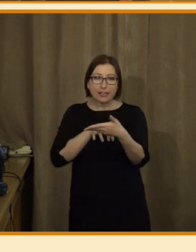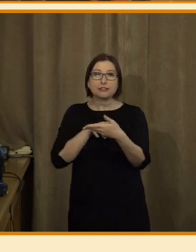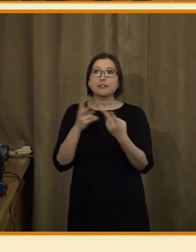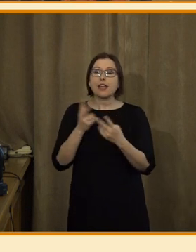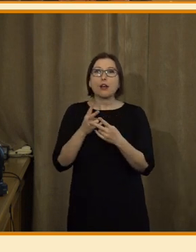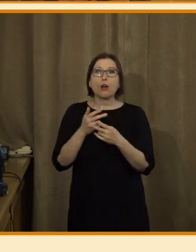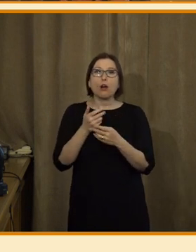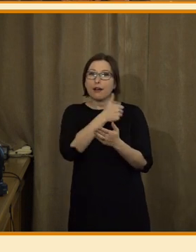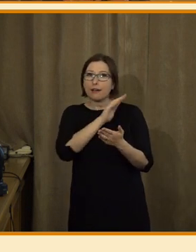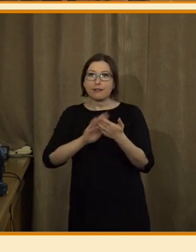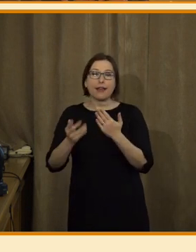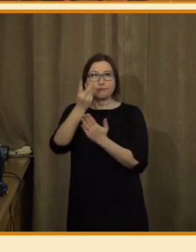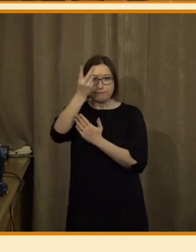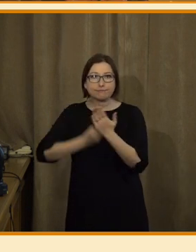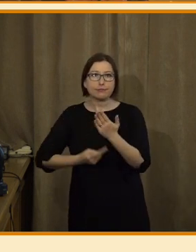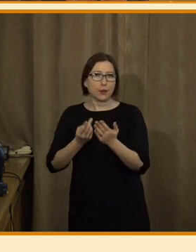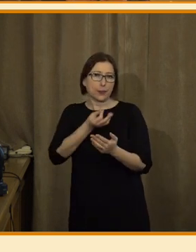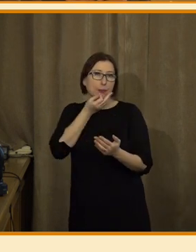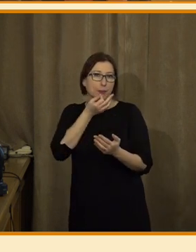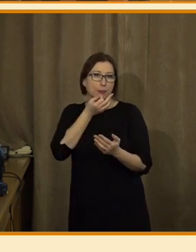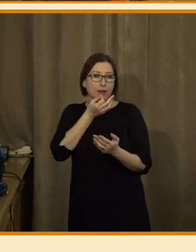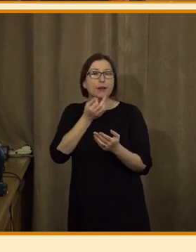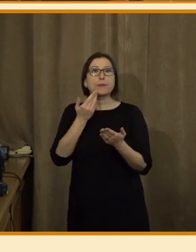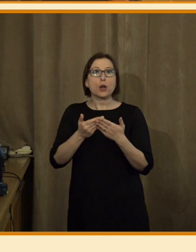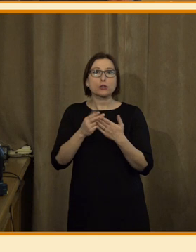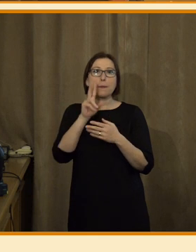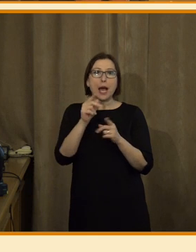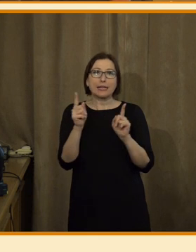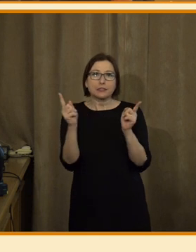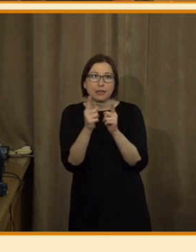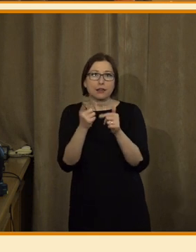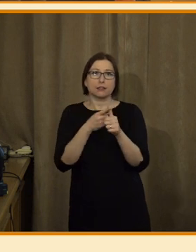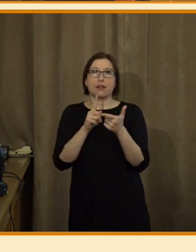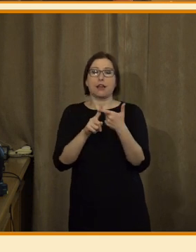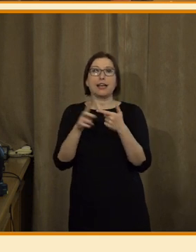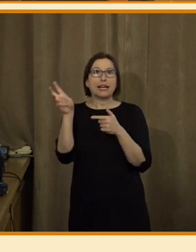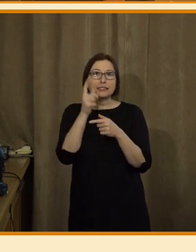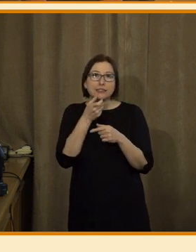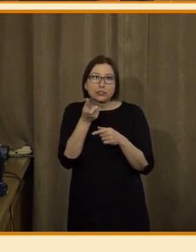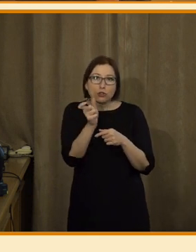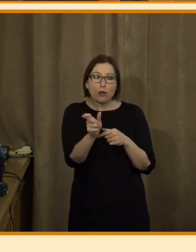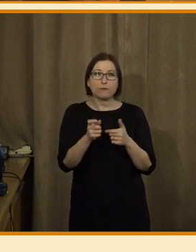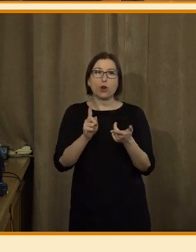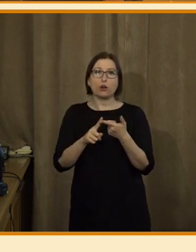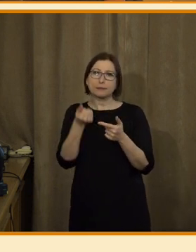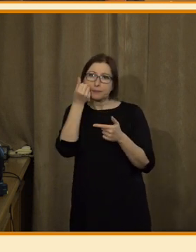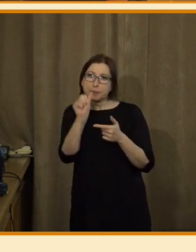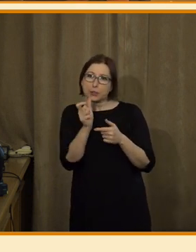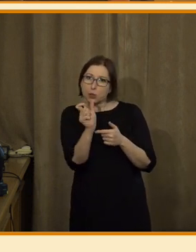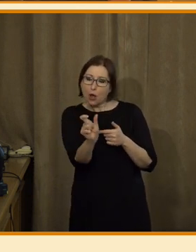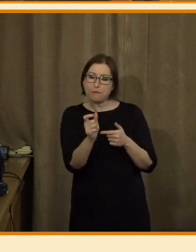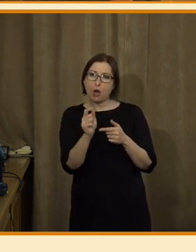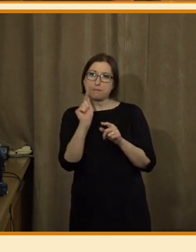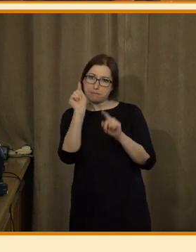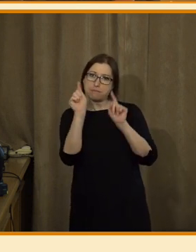jednaku jedné použít pro načítání. Jsou tam zkratky, cizí slova, zvláštní slova,